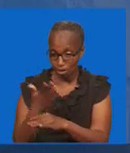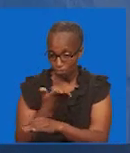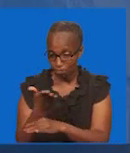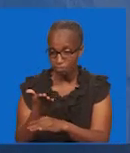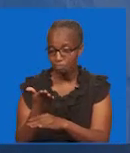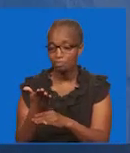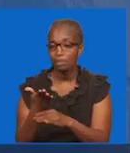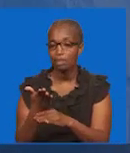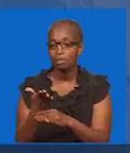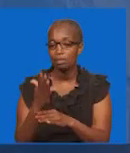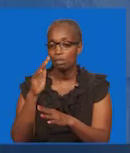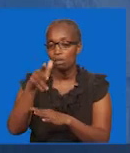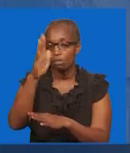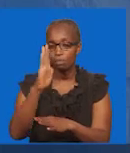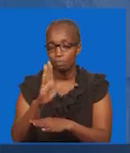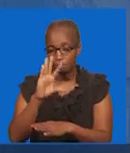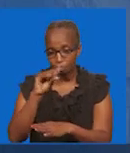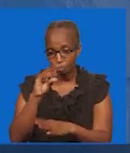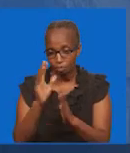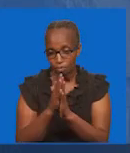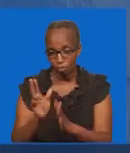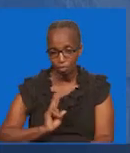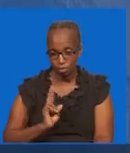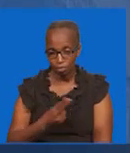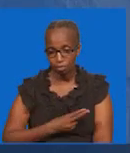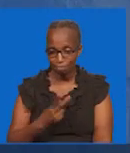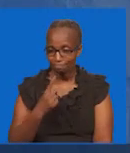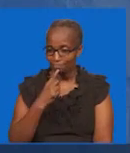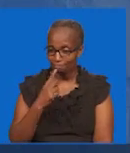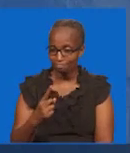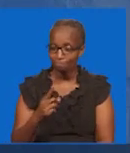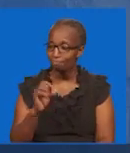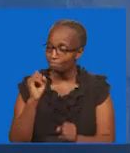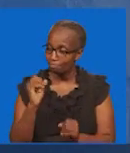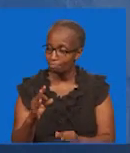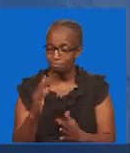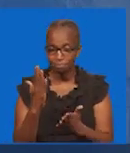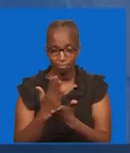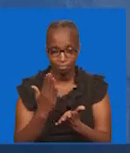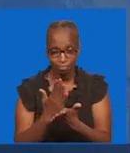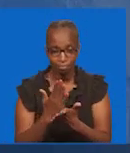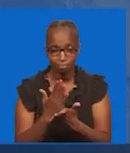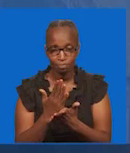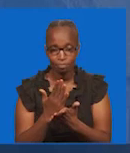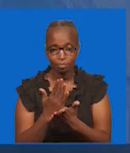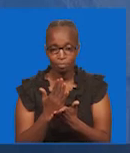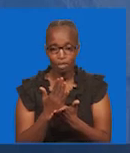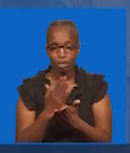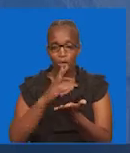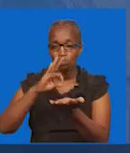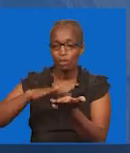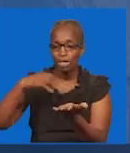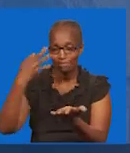mungu Haka weza kumuangilesha Na kumuambia ya kwamba Kama Utaweza Kukosa Kuenya Watu